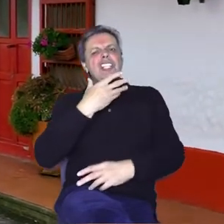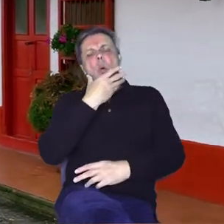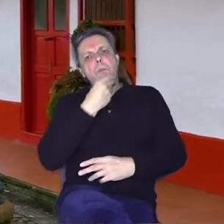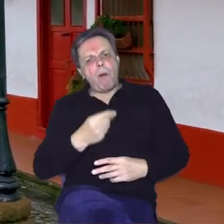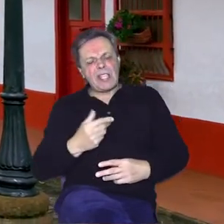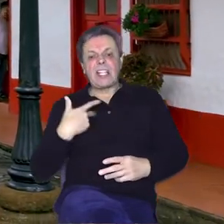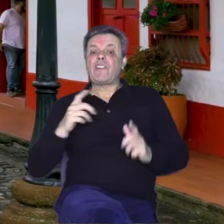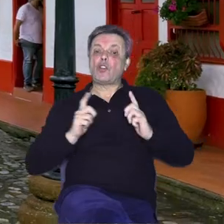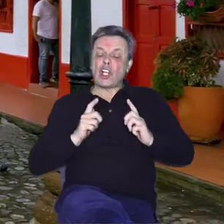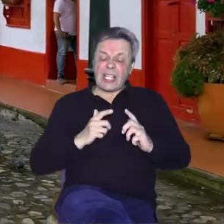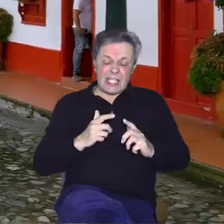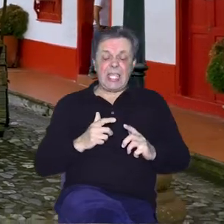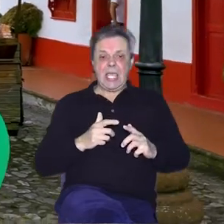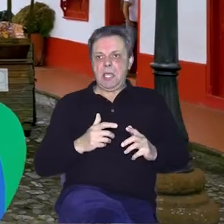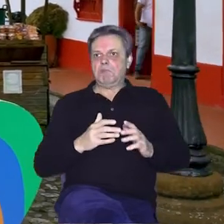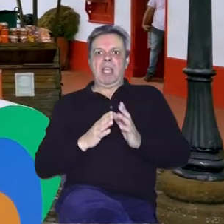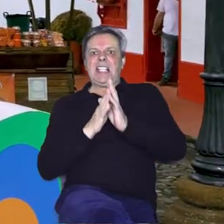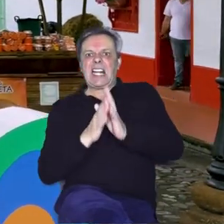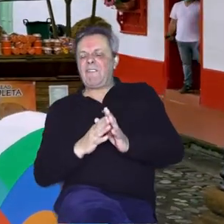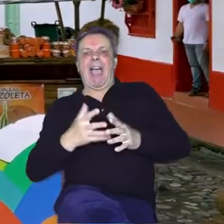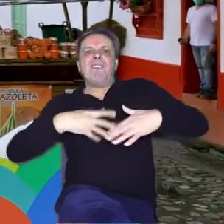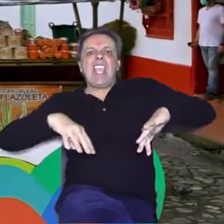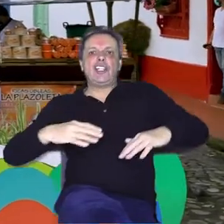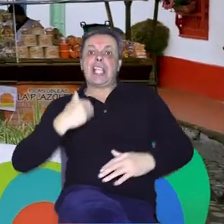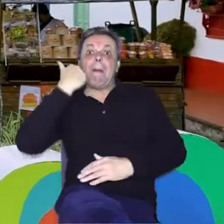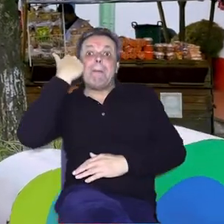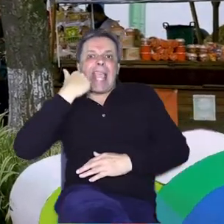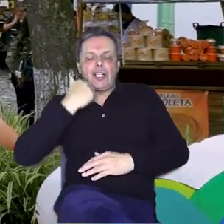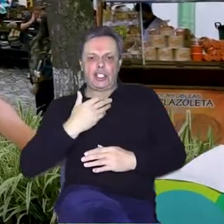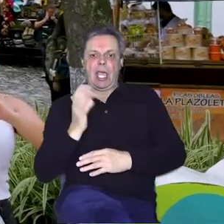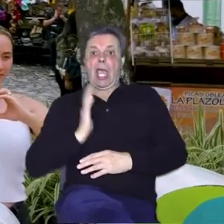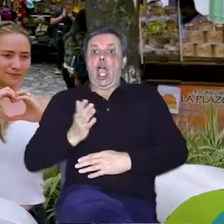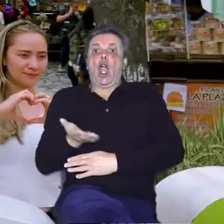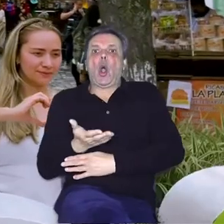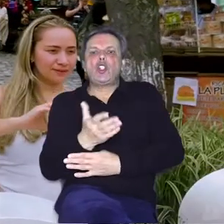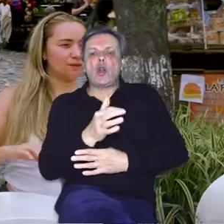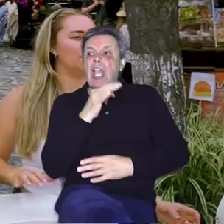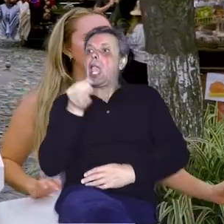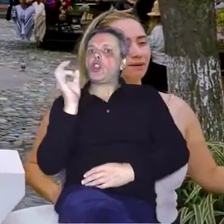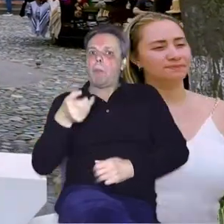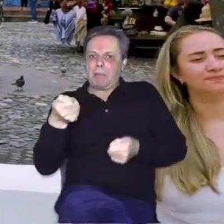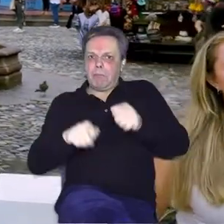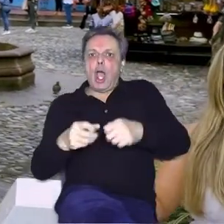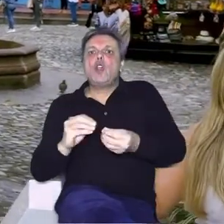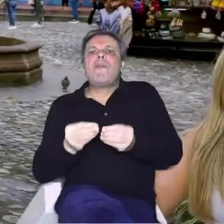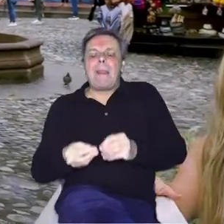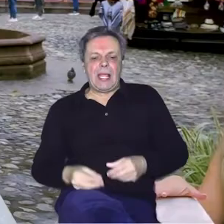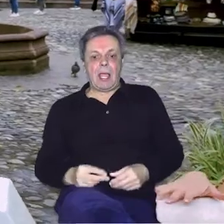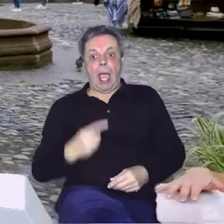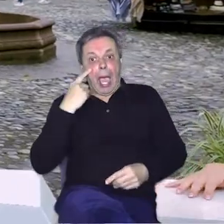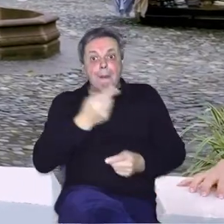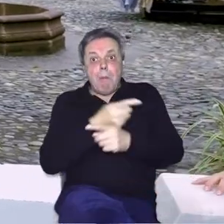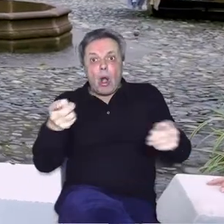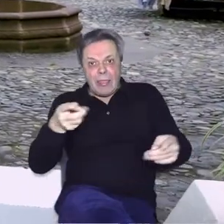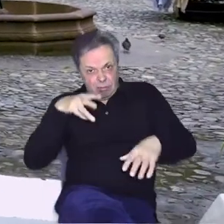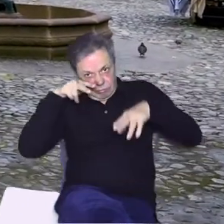dočekati tradicionalni gradski trg s crkvom, vječnicom, brijačnicom, gostionicom i dobri suveniri. A pogled na grad je